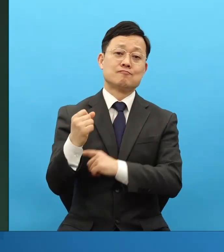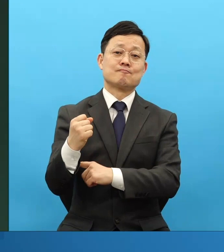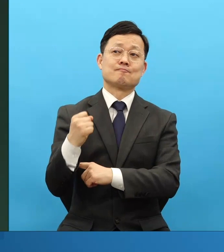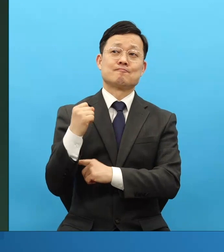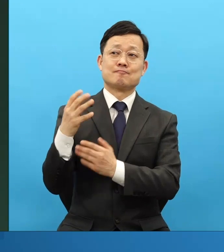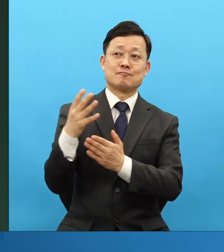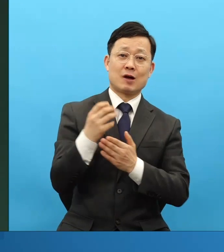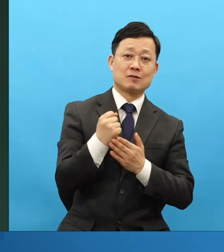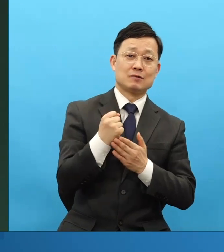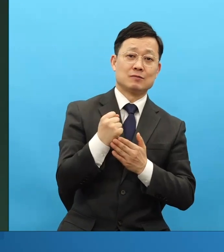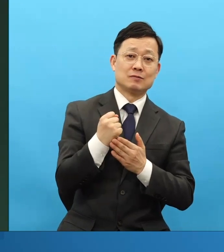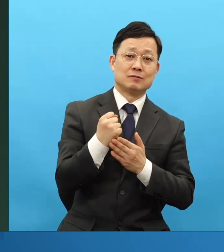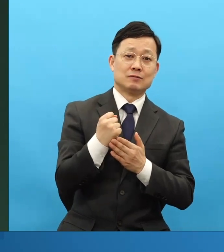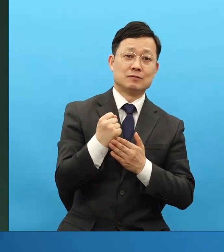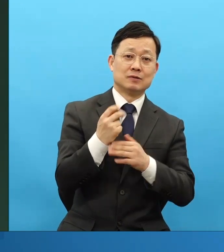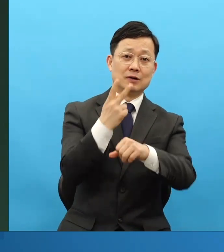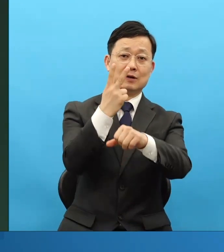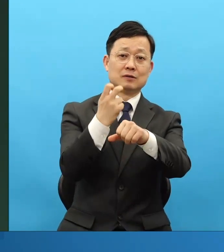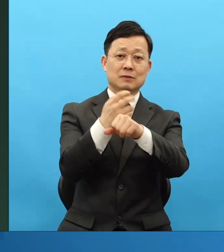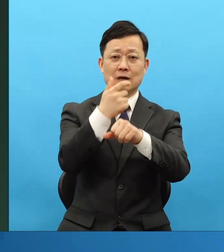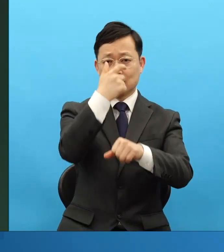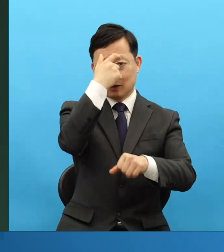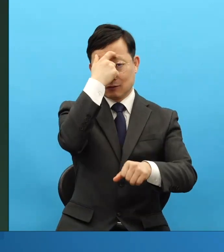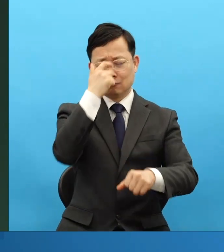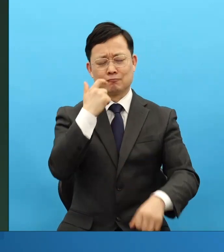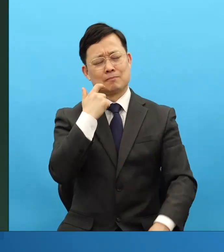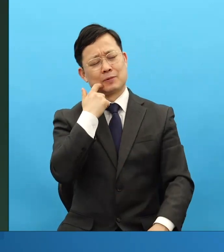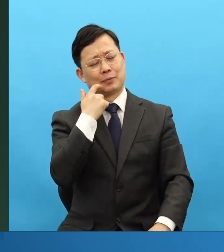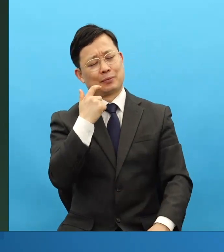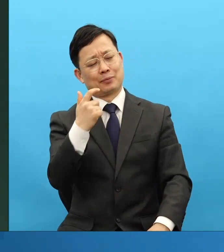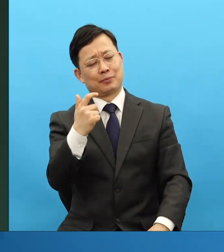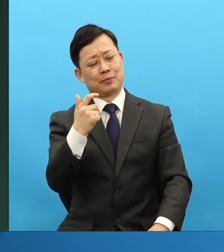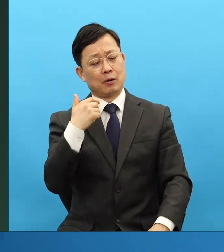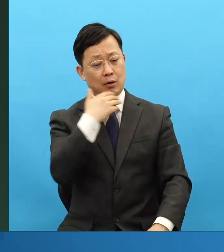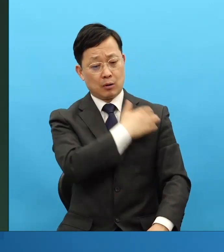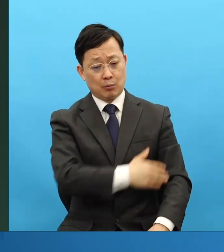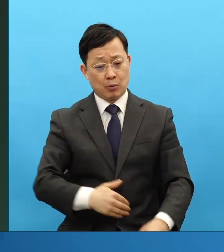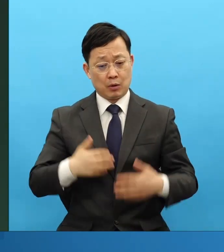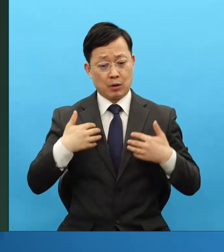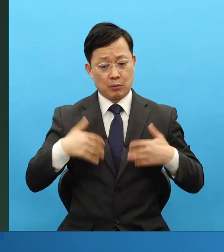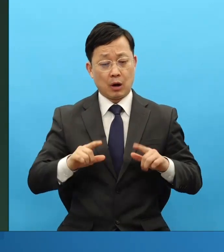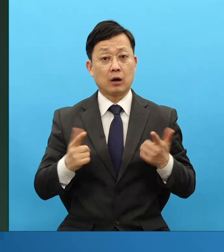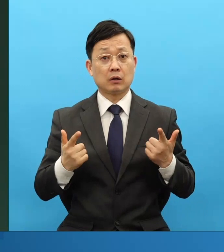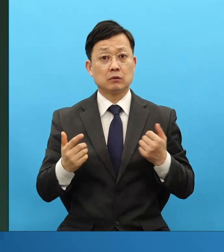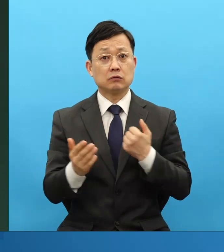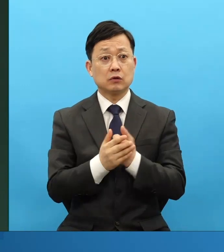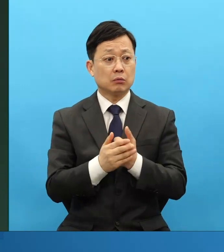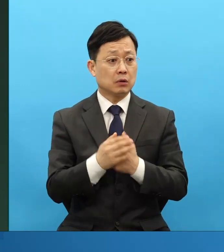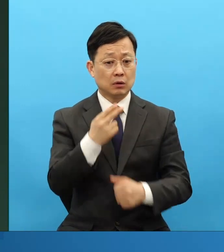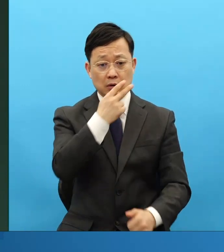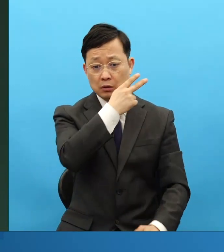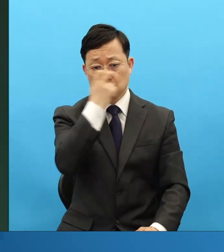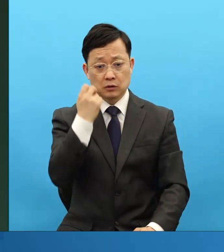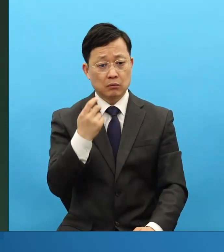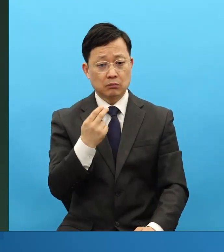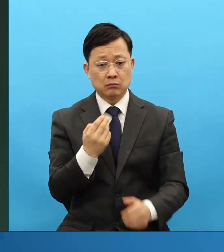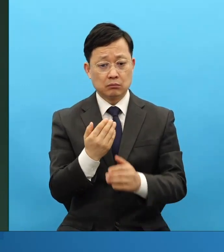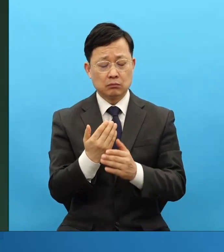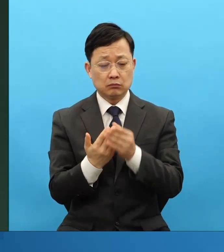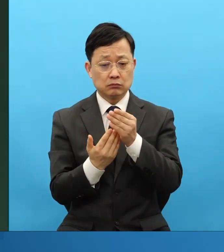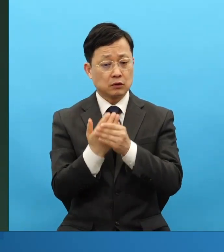이걸 해보면요. 어떤 면에서는 피곤치 않기 때문에 잠자는 시간을 놓칠 수가 있어요. 그 정도로